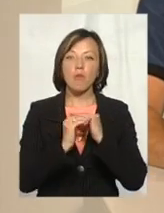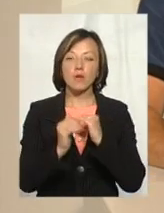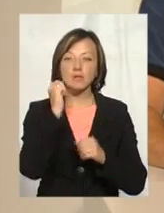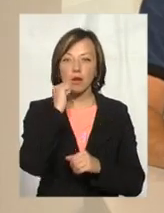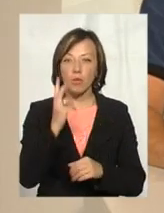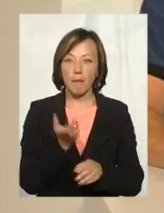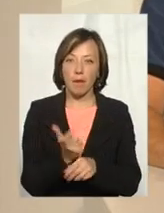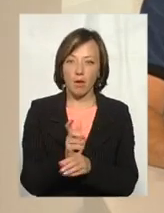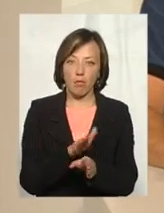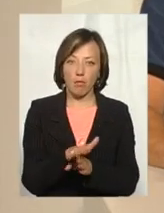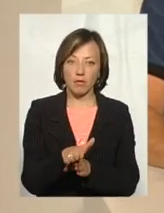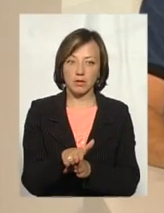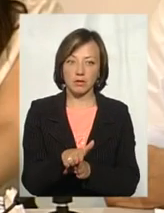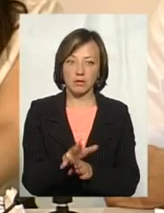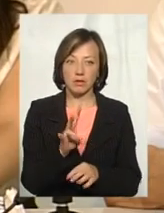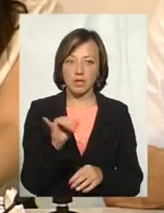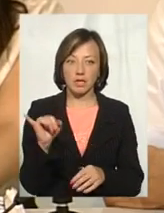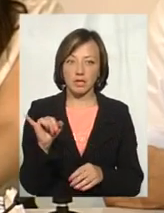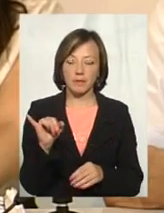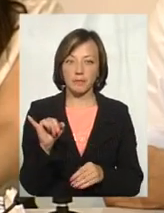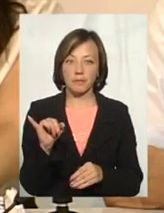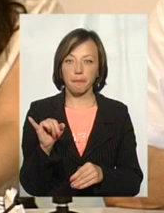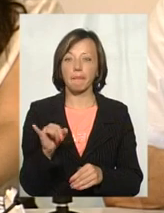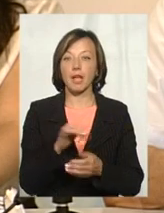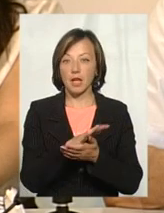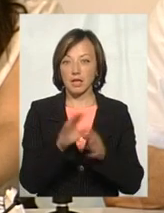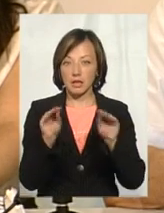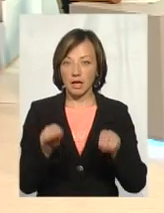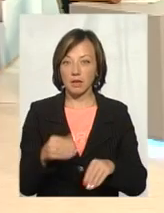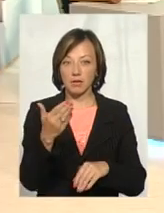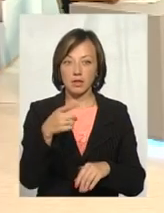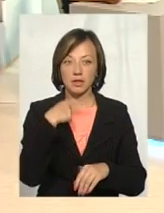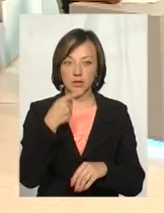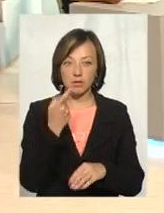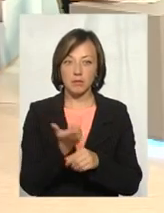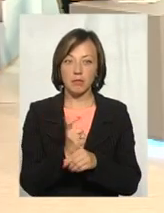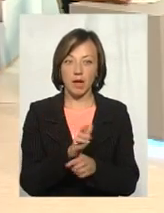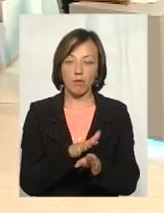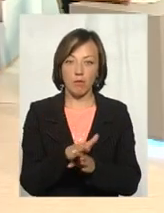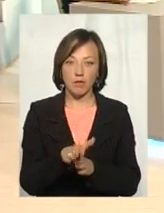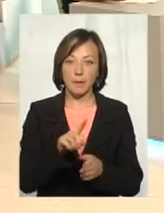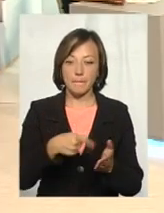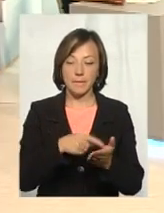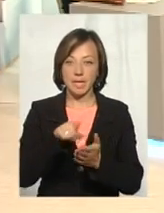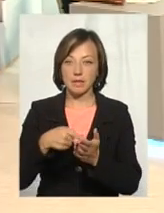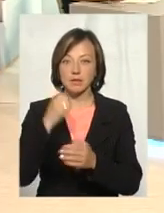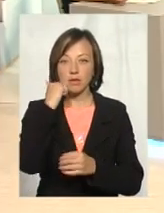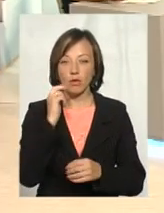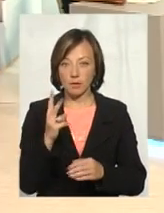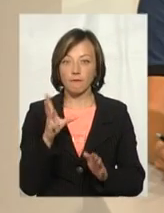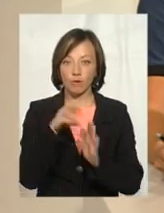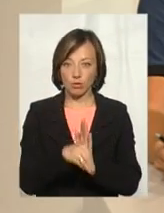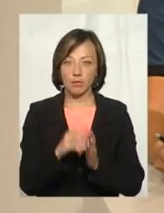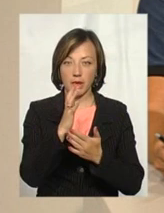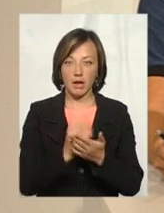Старопостянтин, він переповнений? Ні. Чому? Дані навіть пані Анастасія наводила, приклади міст і Старопостянтин в